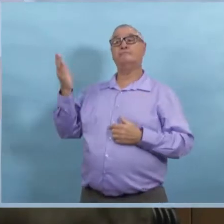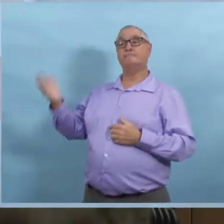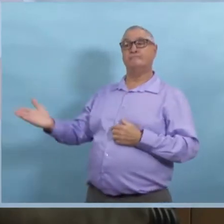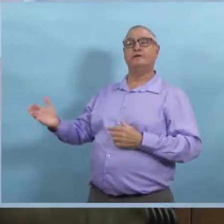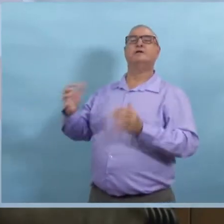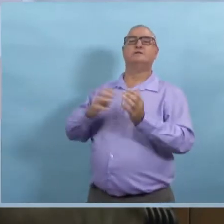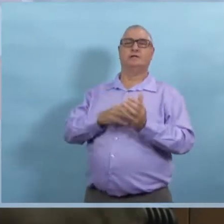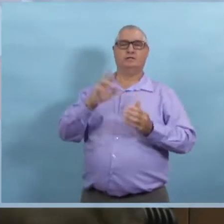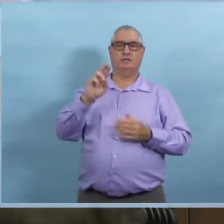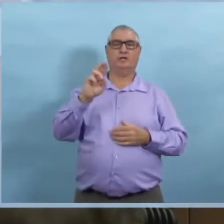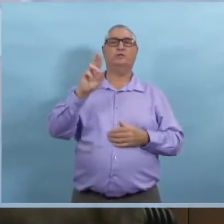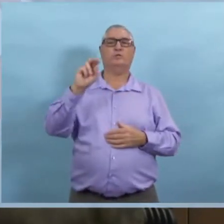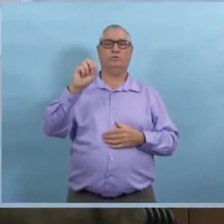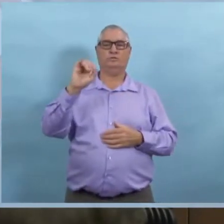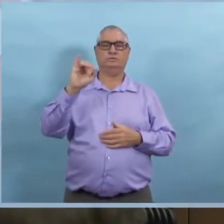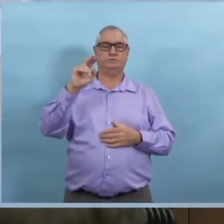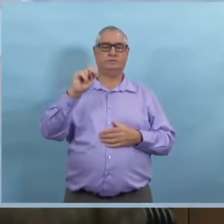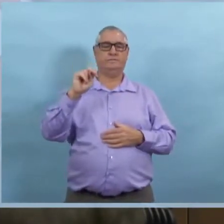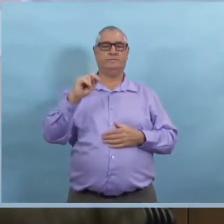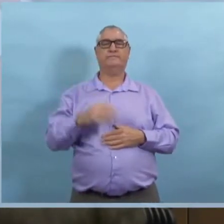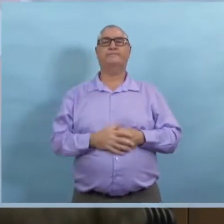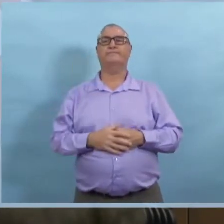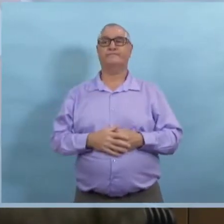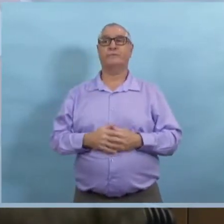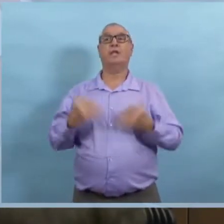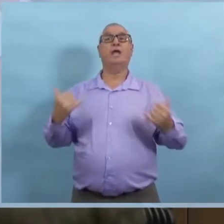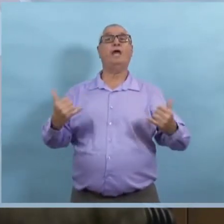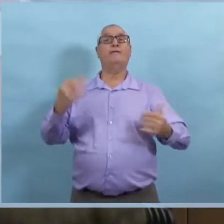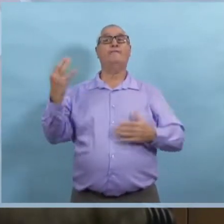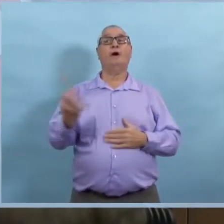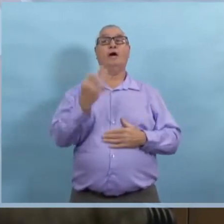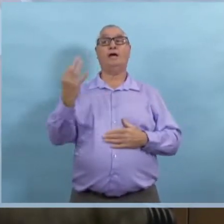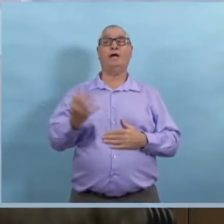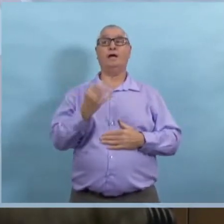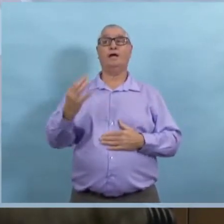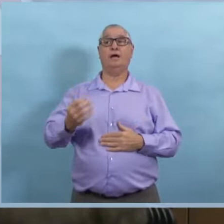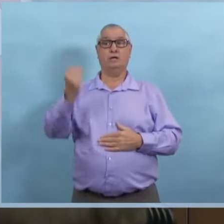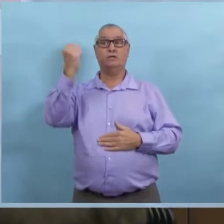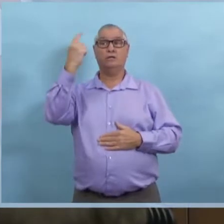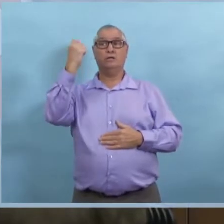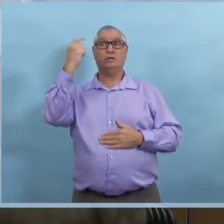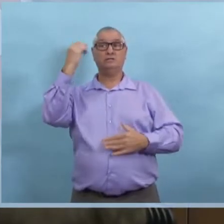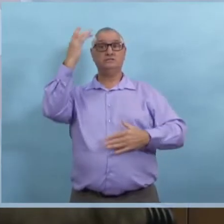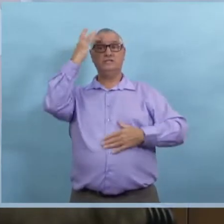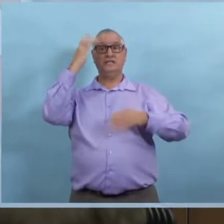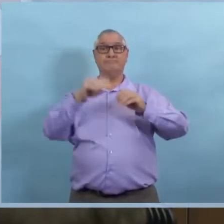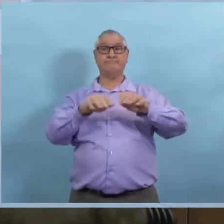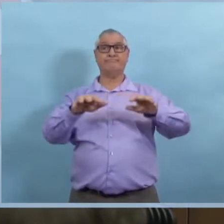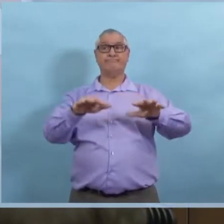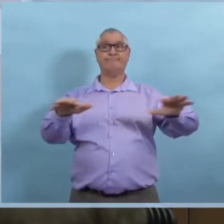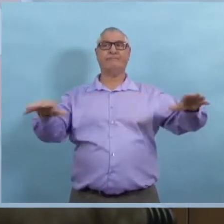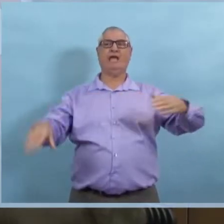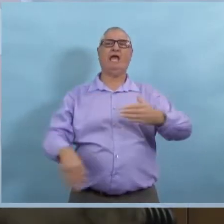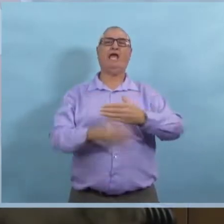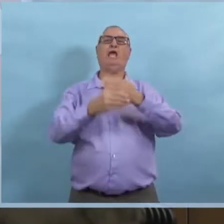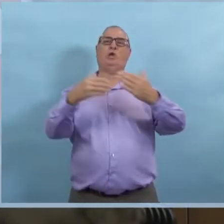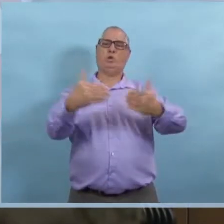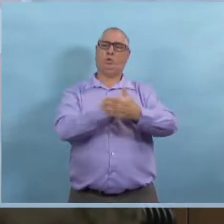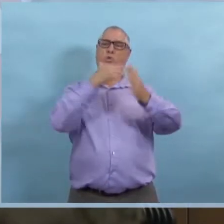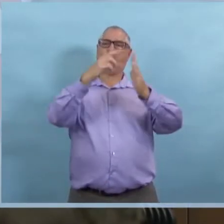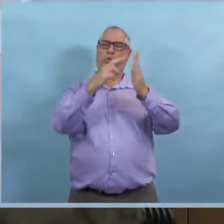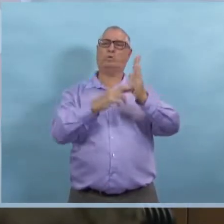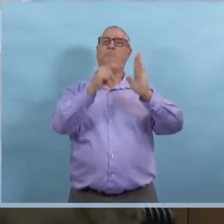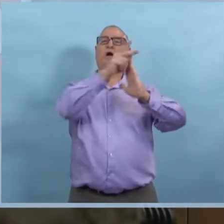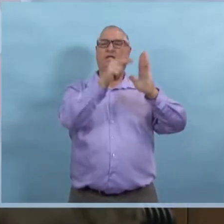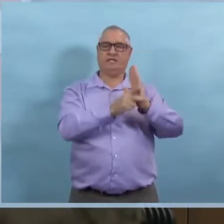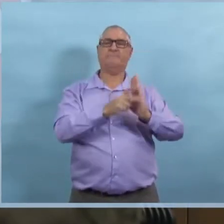Roussin, le médecin hygiéniste en chef du Manitoba. Il est vendredi, nous sommes ici pour vous donner les dernières nouvelles sur notre système